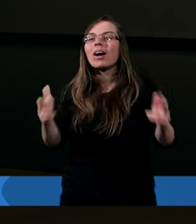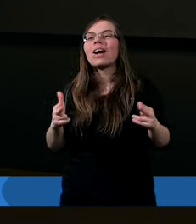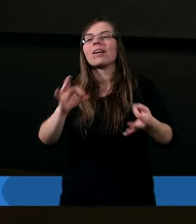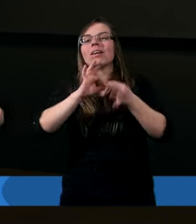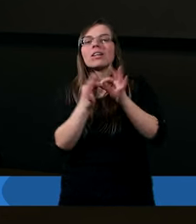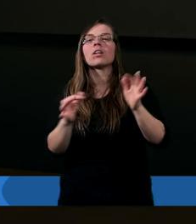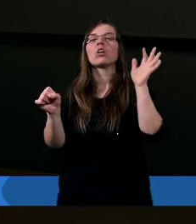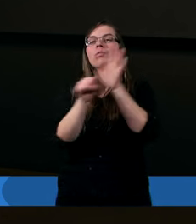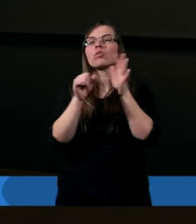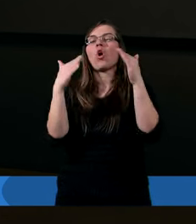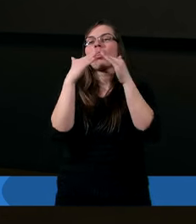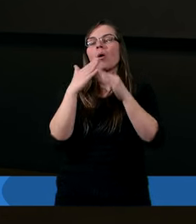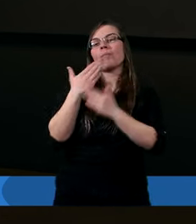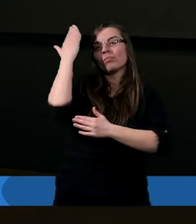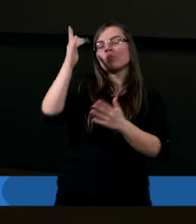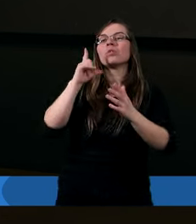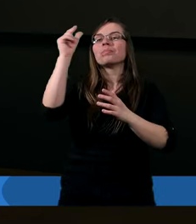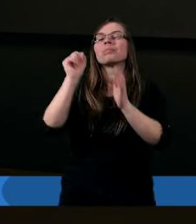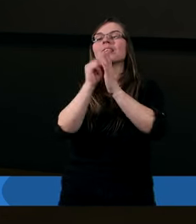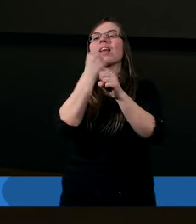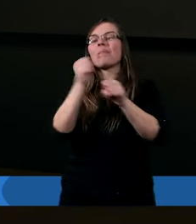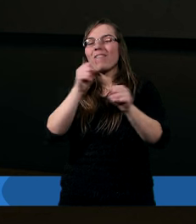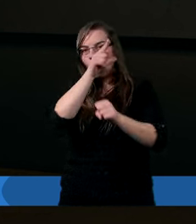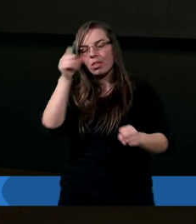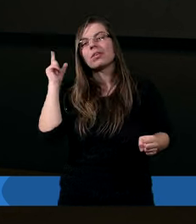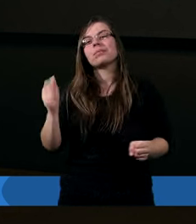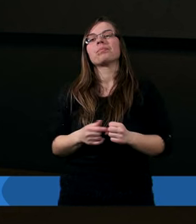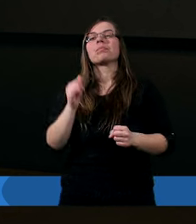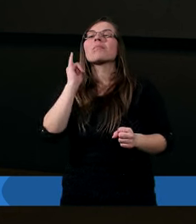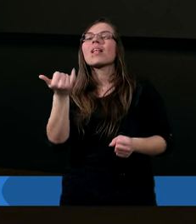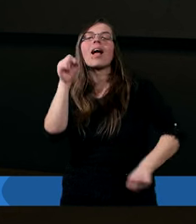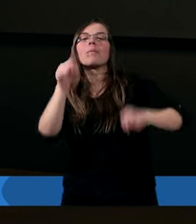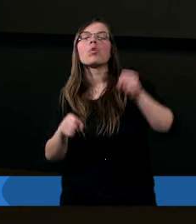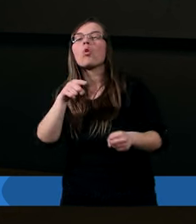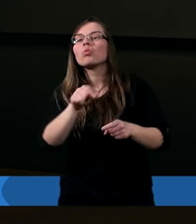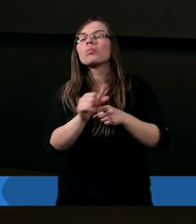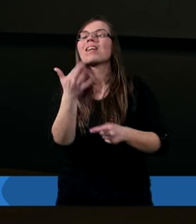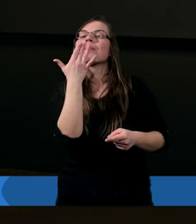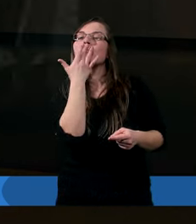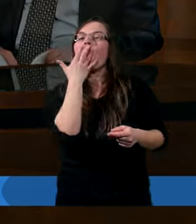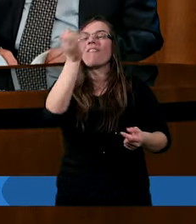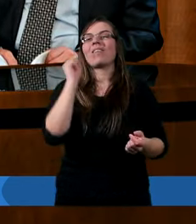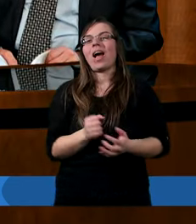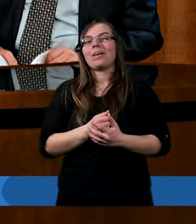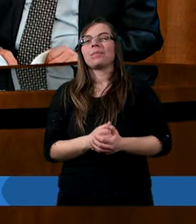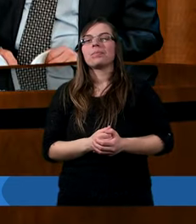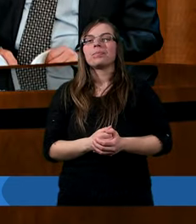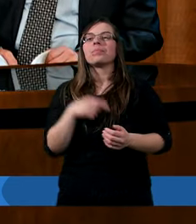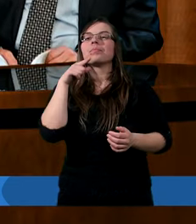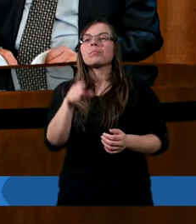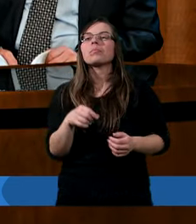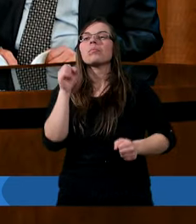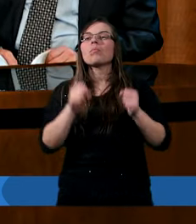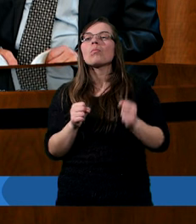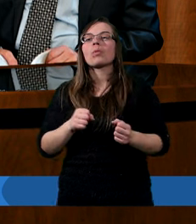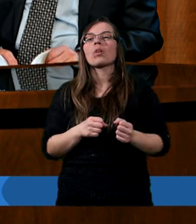już do domu Ojca zabierze zbawionych. O jakim sądzie tutaj jest mowa? Gdyż